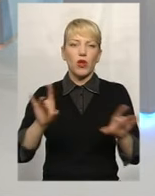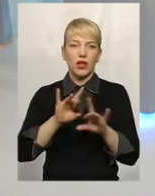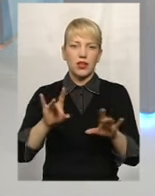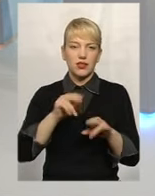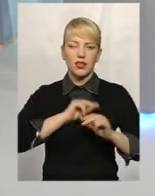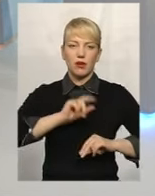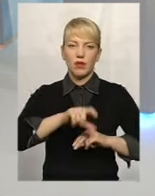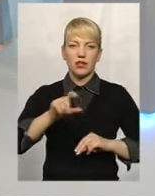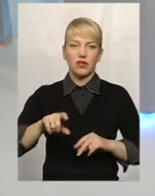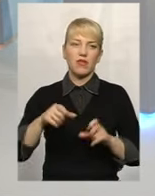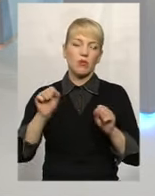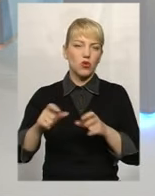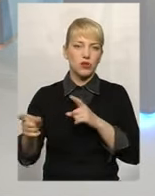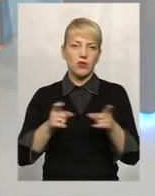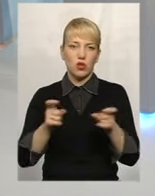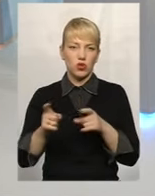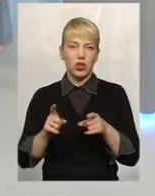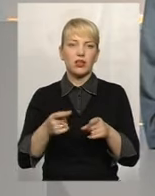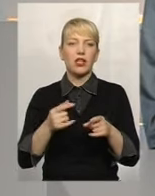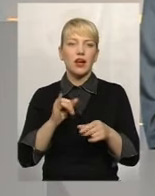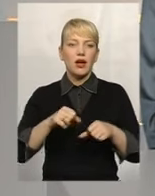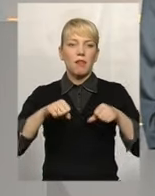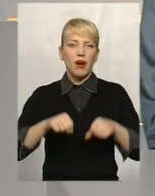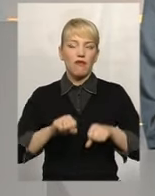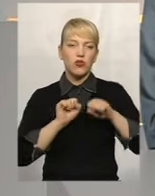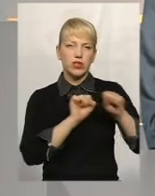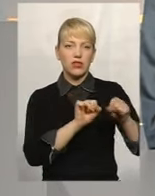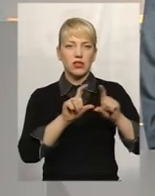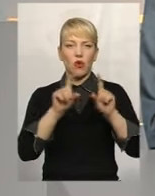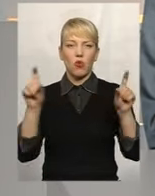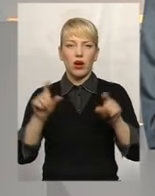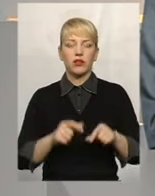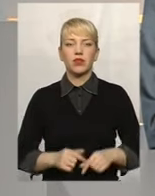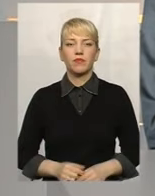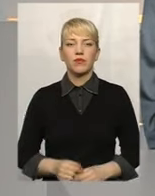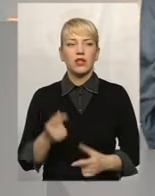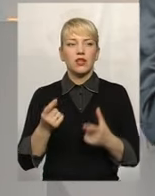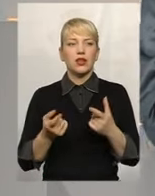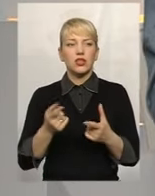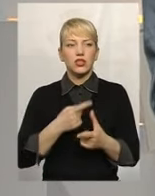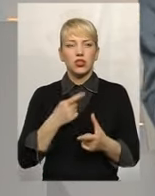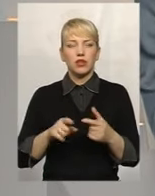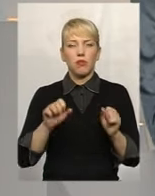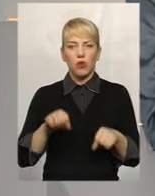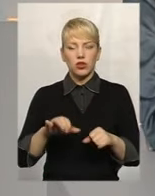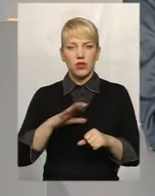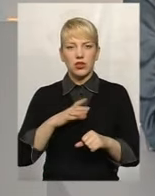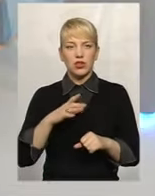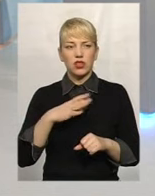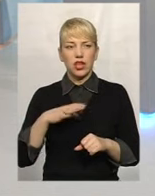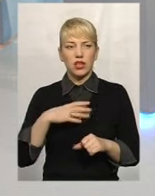виходити, залучати до наших перевірок. Чи довго зазвичай доводиться чекати такої, скажімо, згоди?